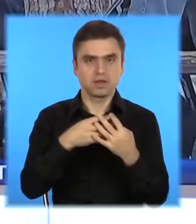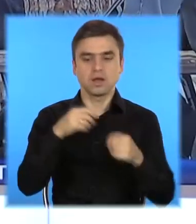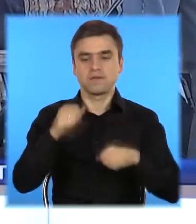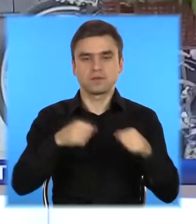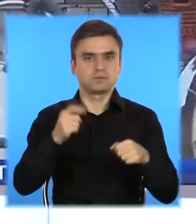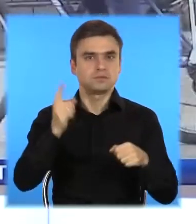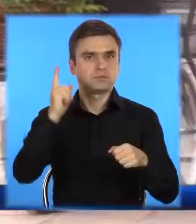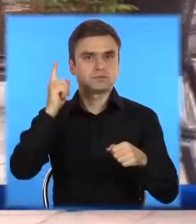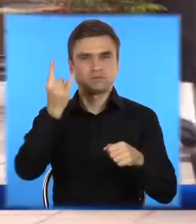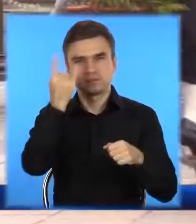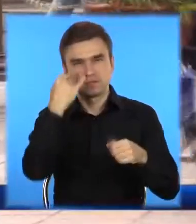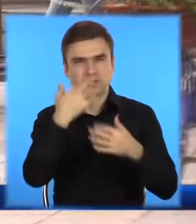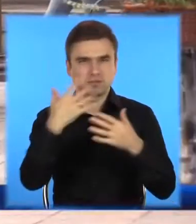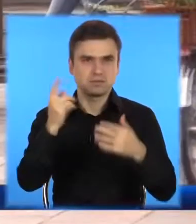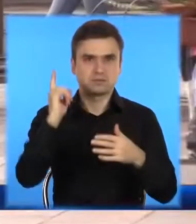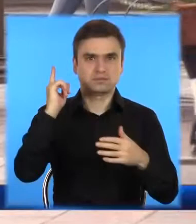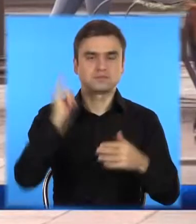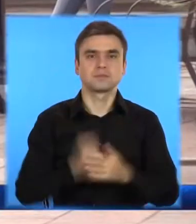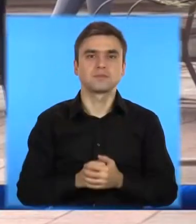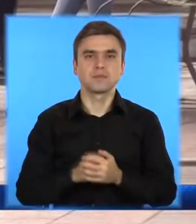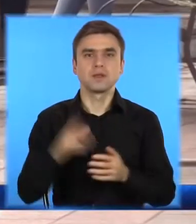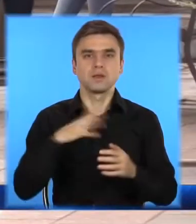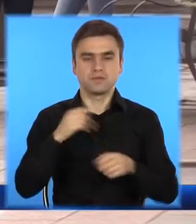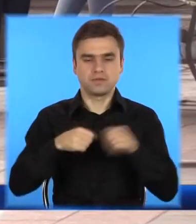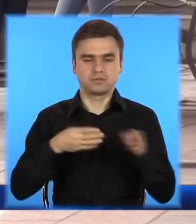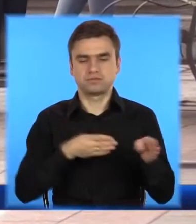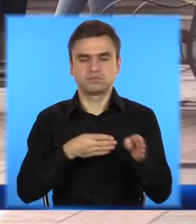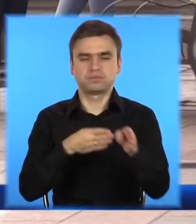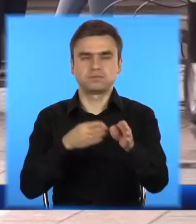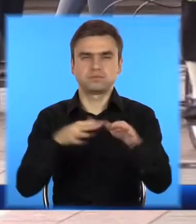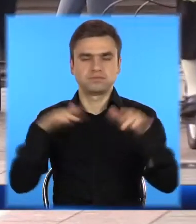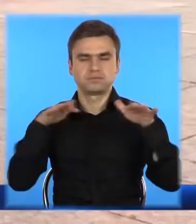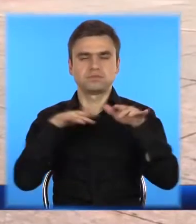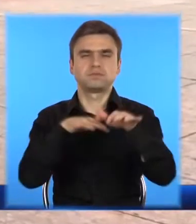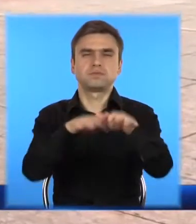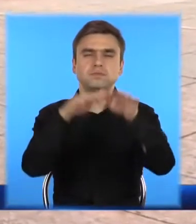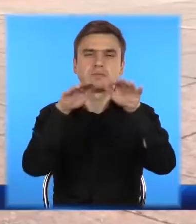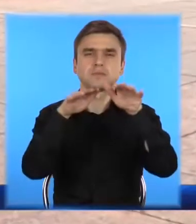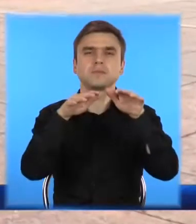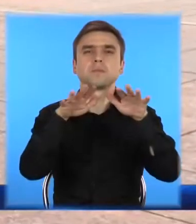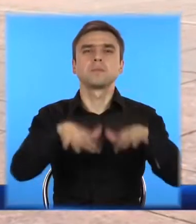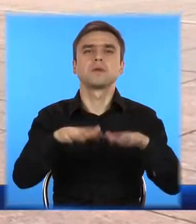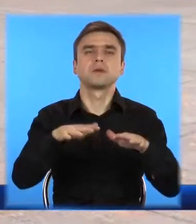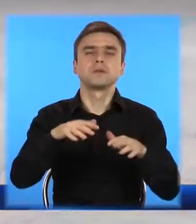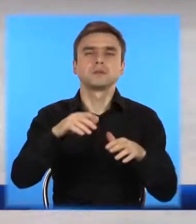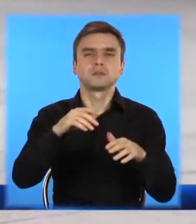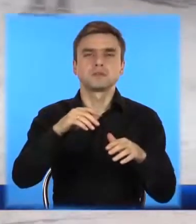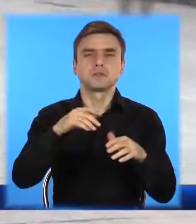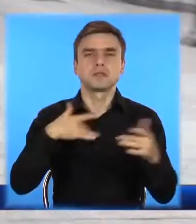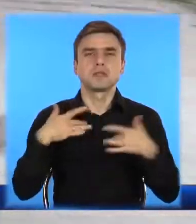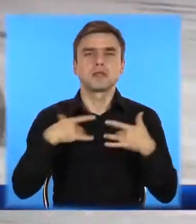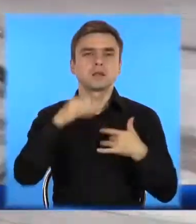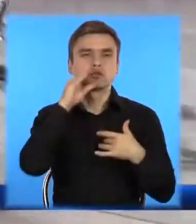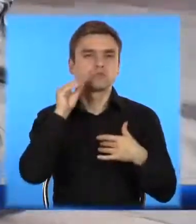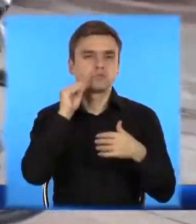одязі та в капелюхах завітали до Артмайдану на двоколісному транспорті. Одна жінка навіть привезла у кошику таксу